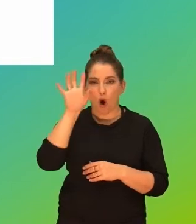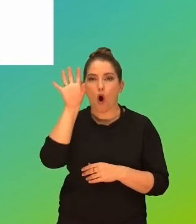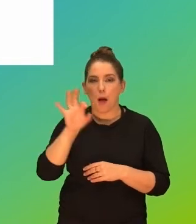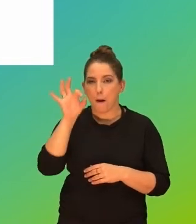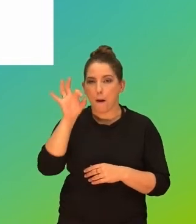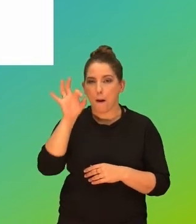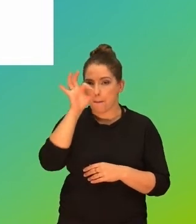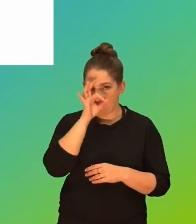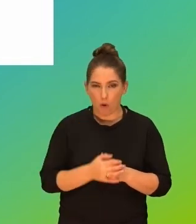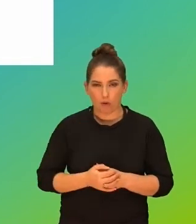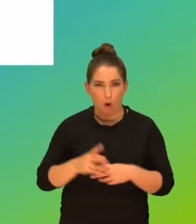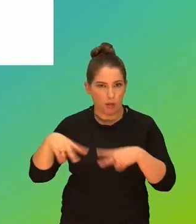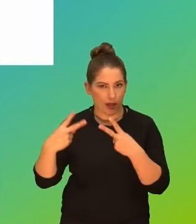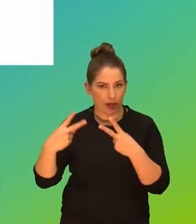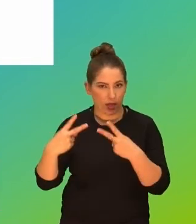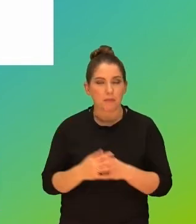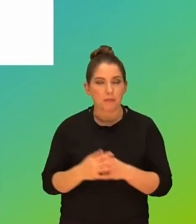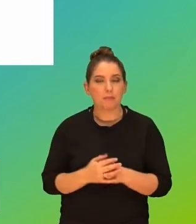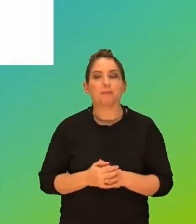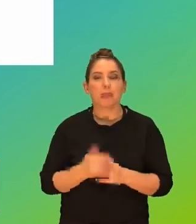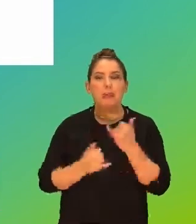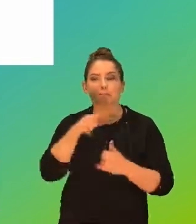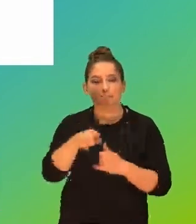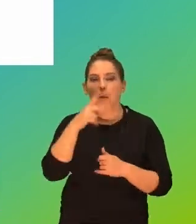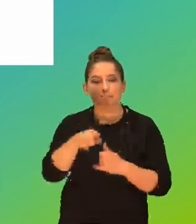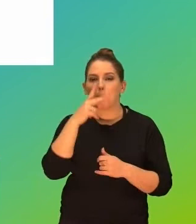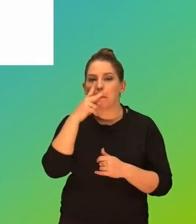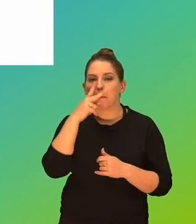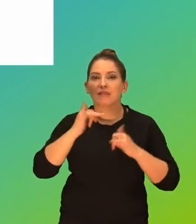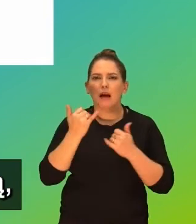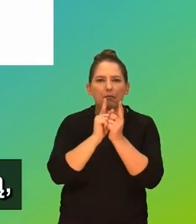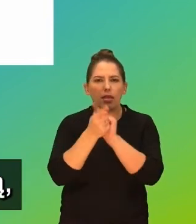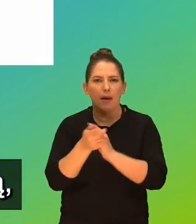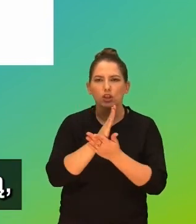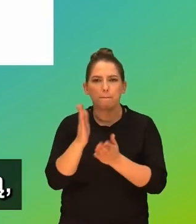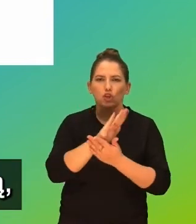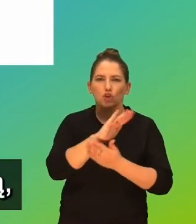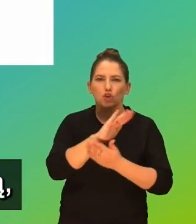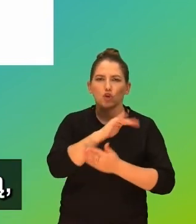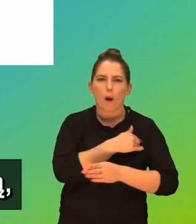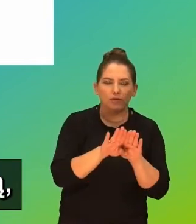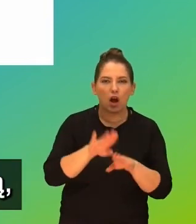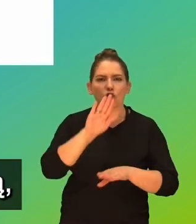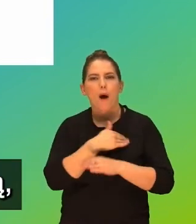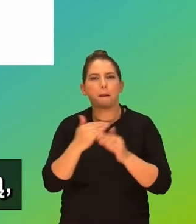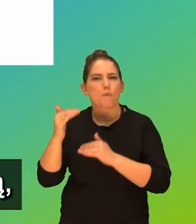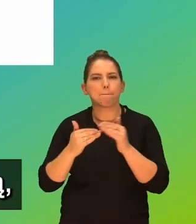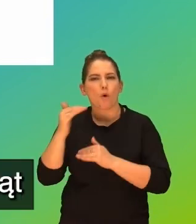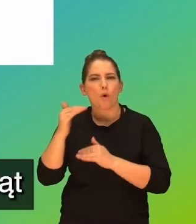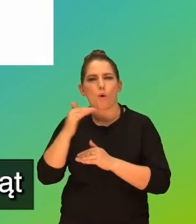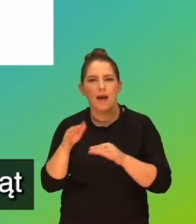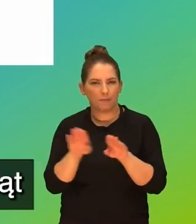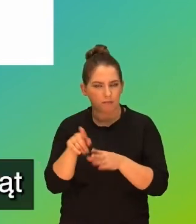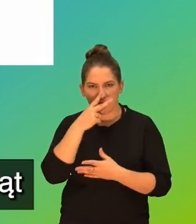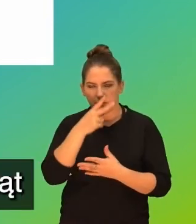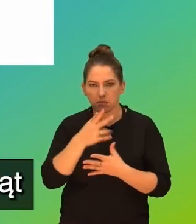ogląda pornografię online. Ale jeżeli Państwo popatrzycie na to, jak to się zmienia pomiędzy szkołą podstawową, a szkołą ponadpodstawową, to